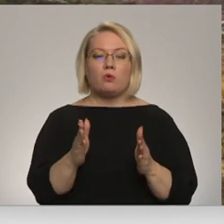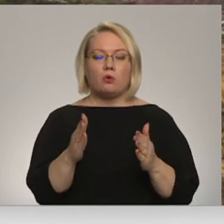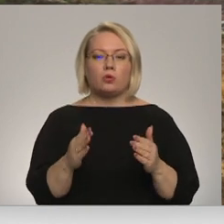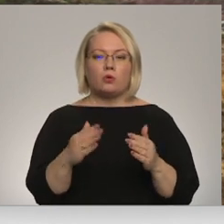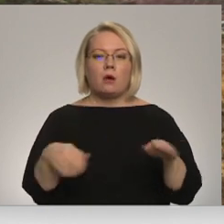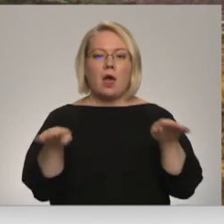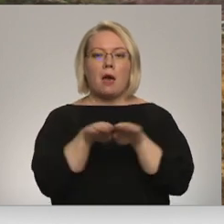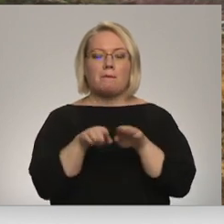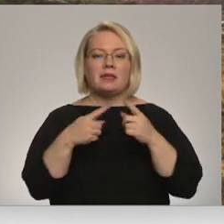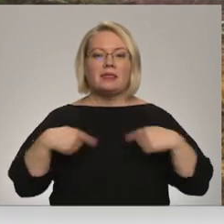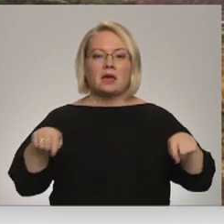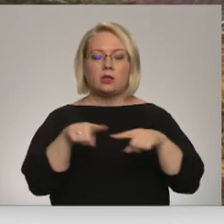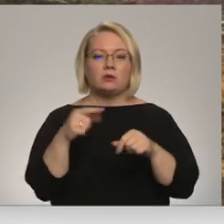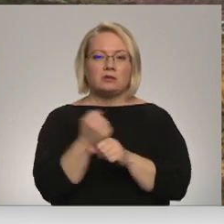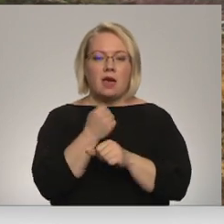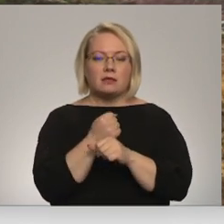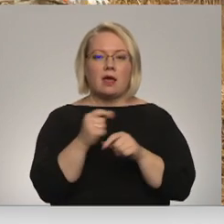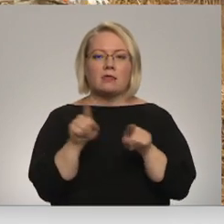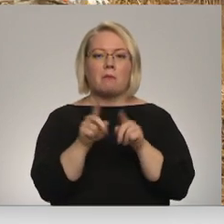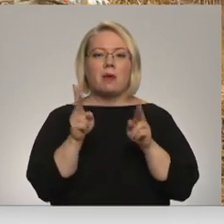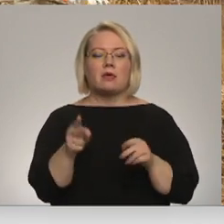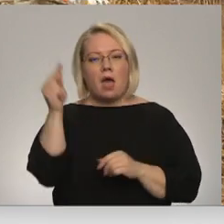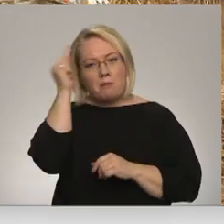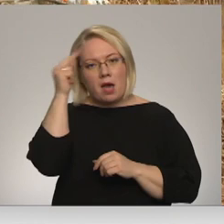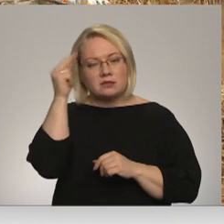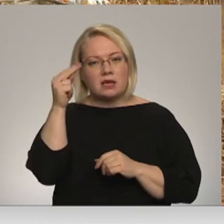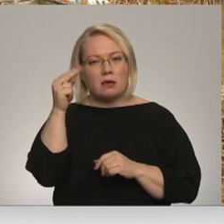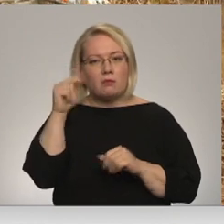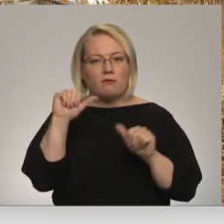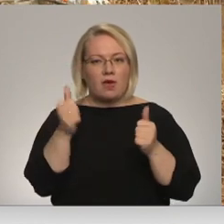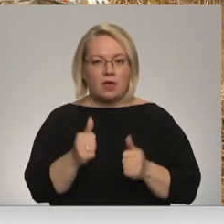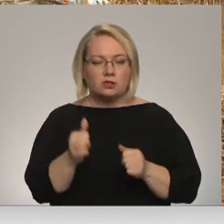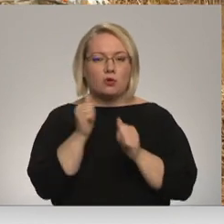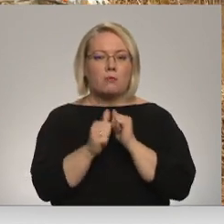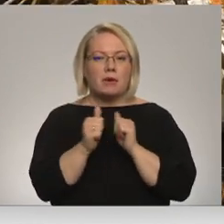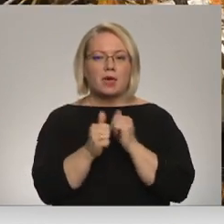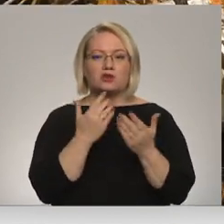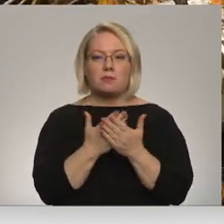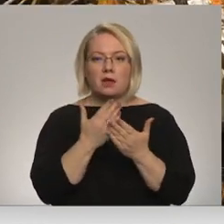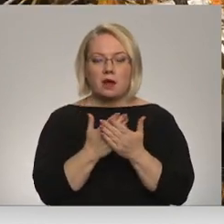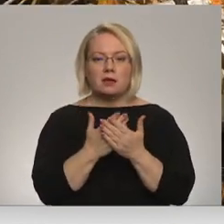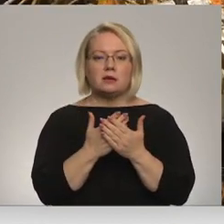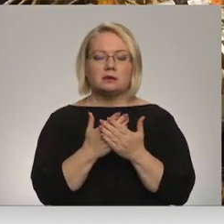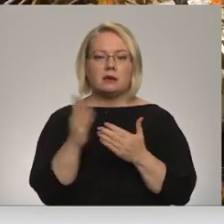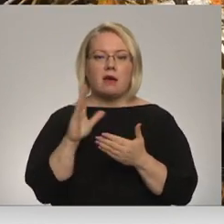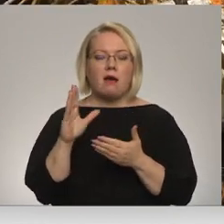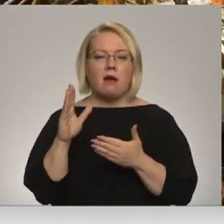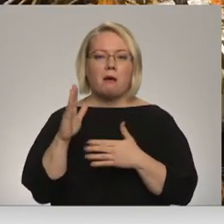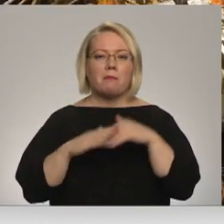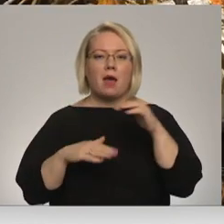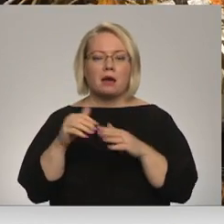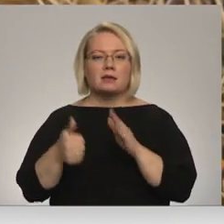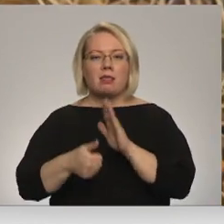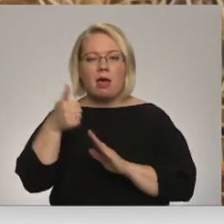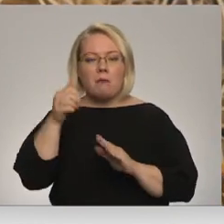teritorijās jādara kā mācība līdzeklis, jo diezgan bieži ir pierādījies, ka praksa ir stipri labāk